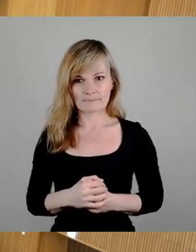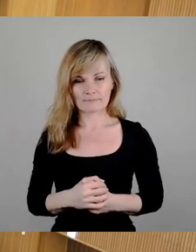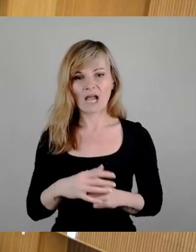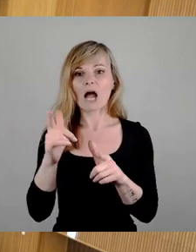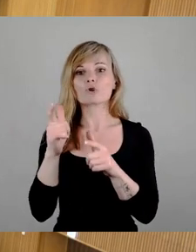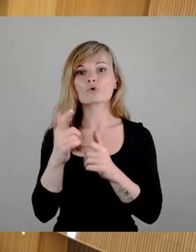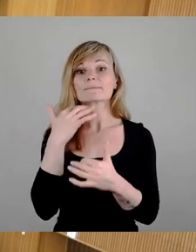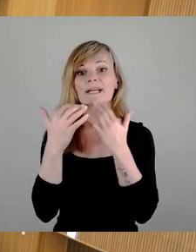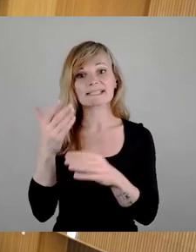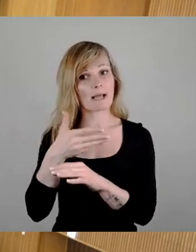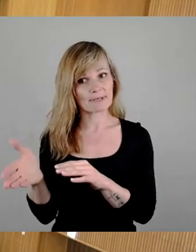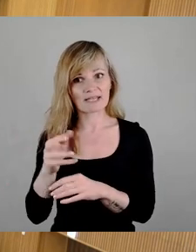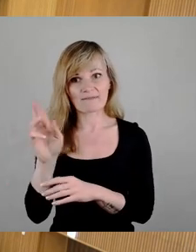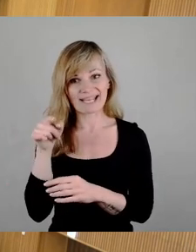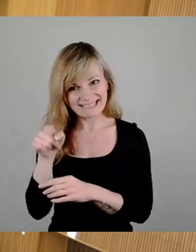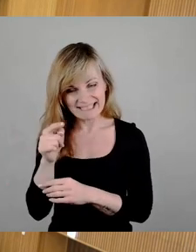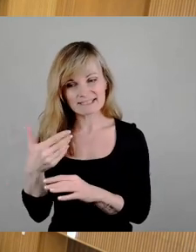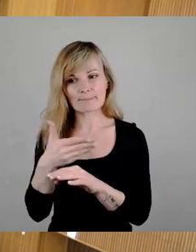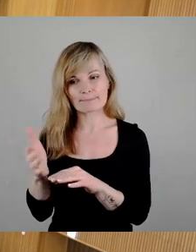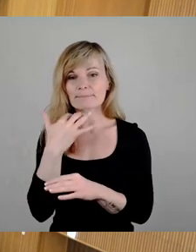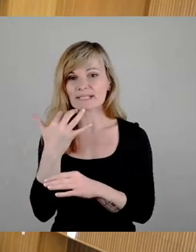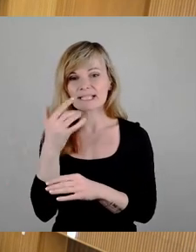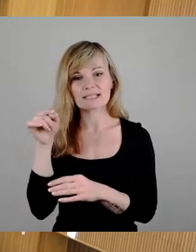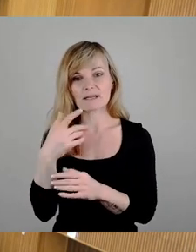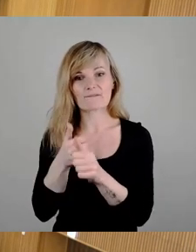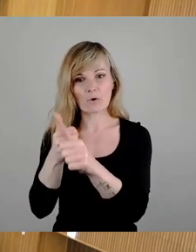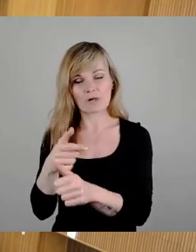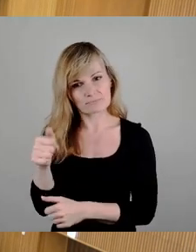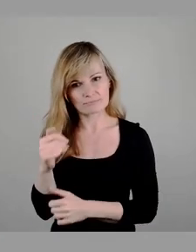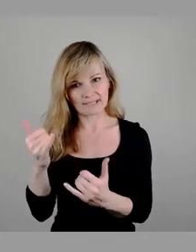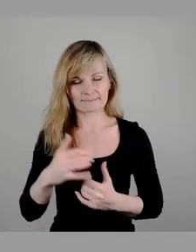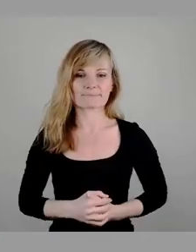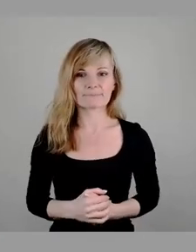vor. Wer den ablehnenden Ausschussbericht folgen möchte, den bitte ich jetzt um Stimmzeichen.